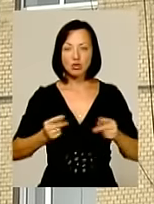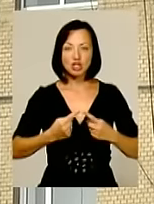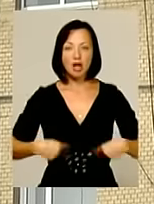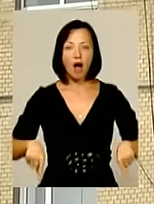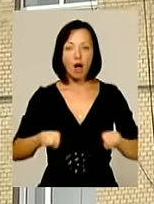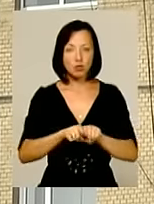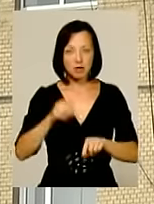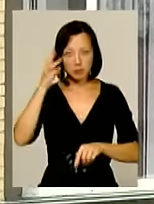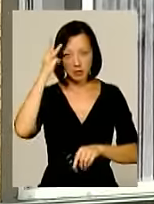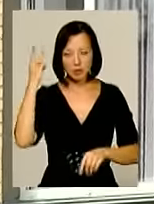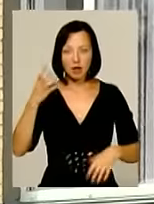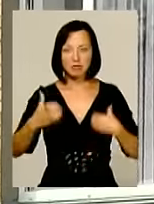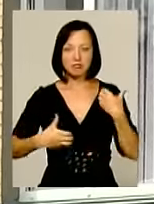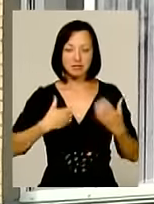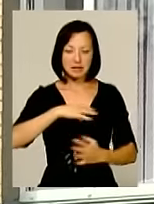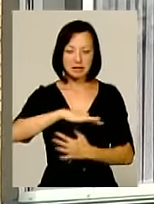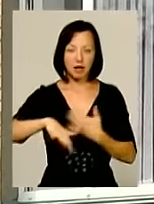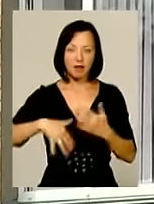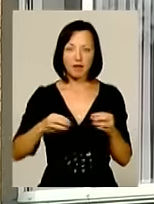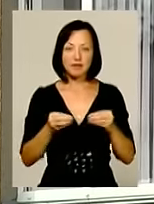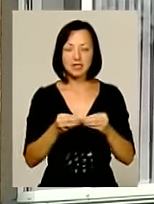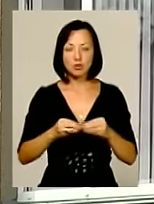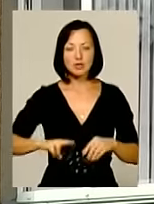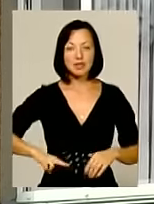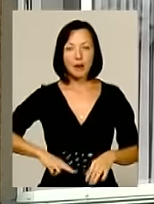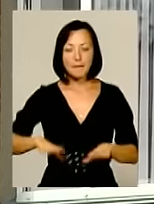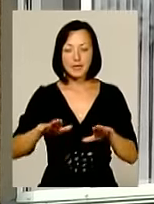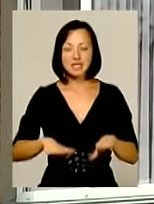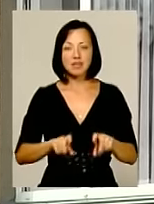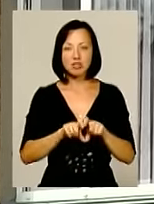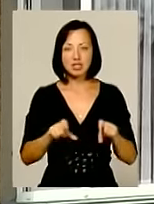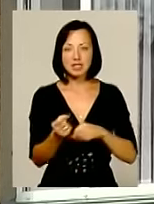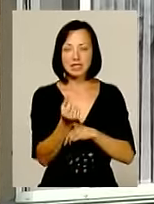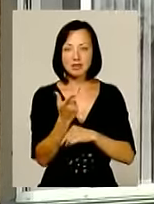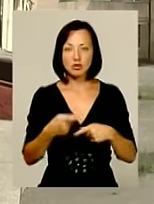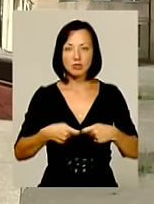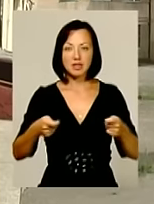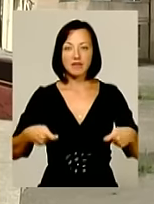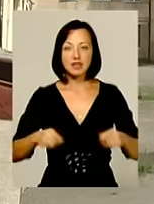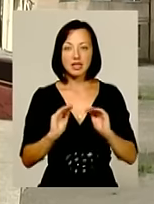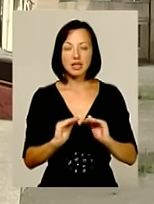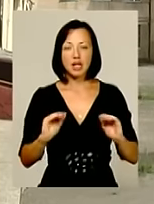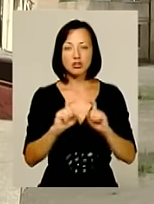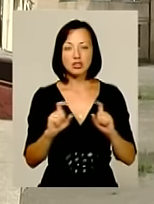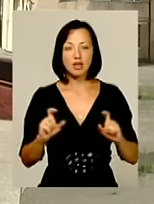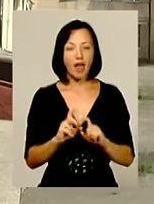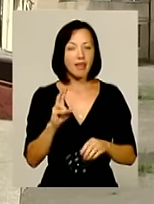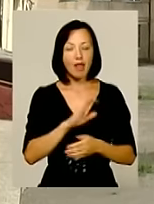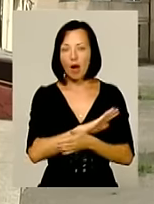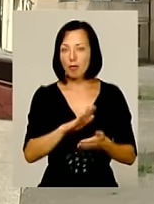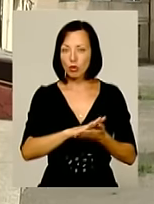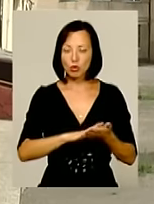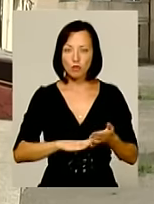обласного центру розгорівся скандал. Десятьом директорам місцевих шкіл та тринадцятьом завідуючим дитячих садочків не продовжили